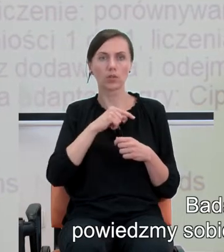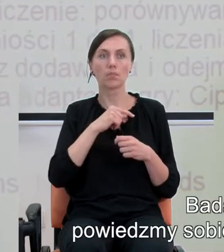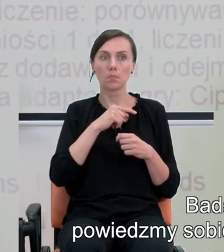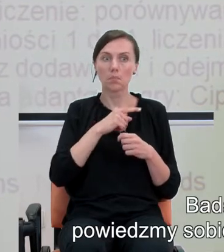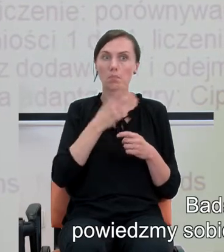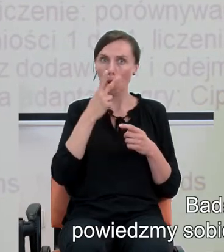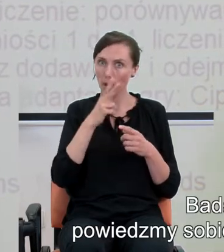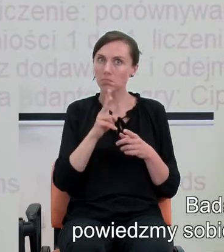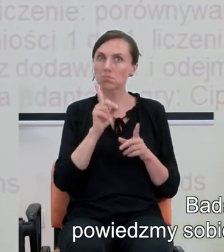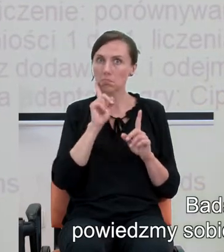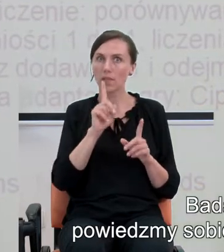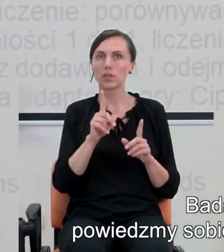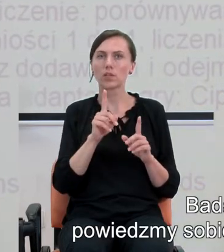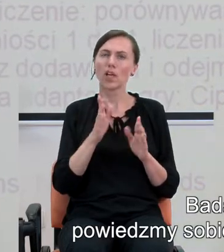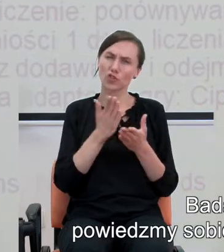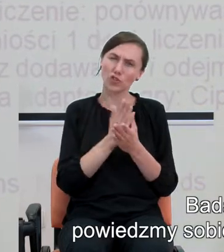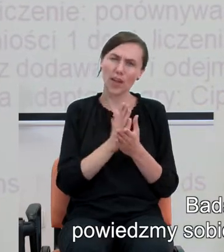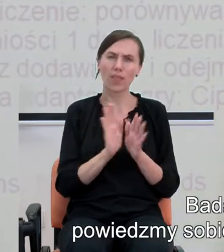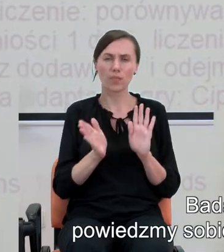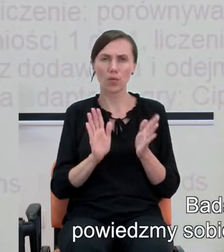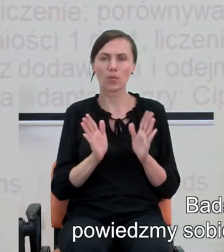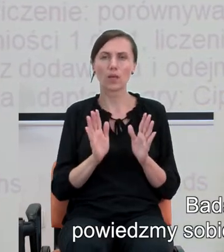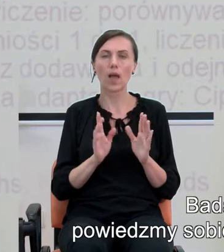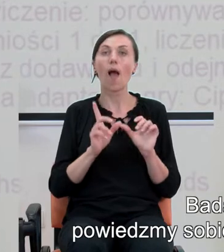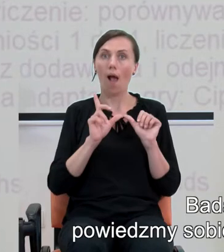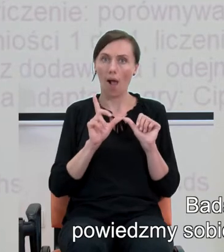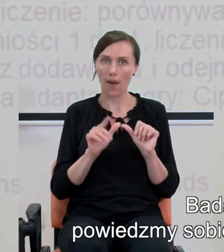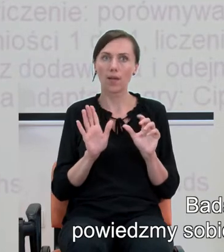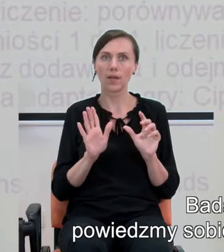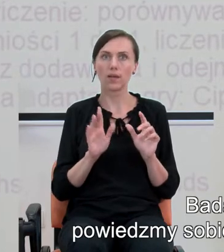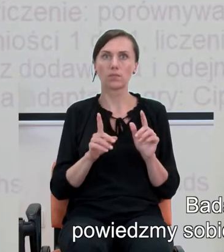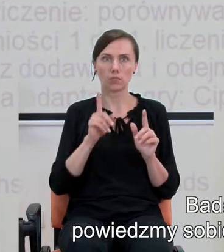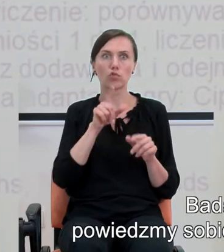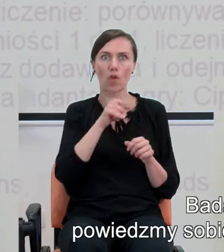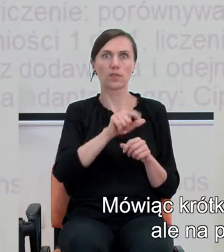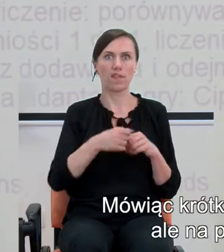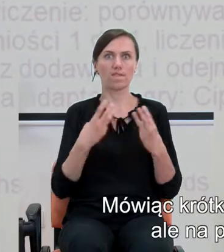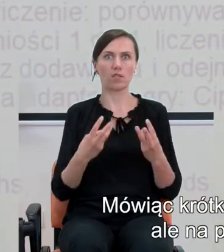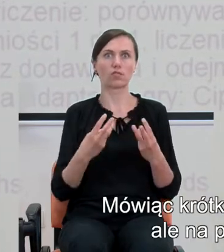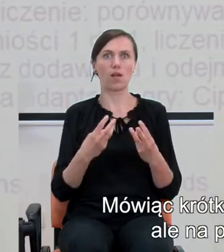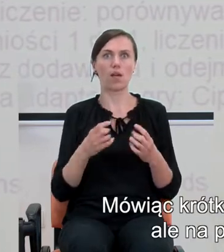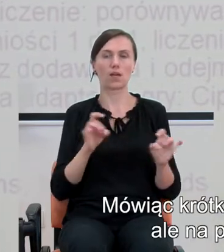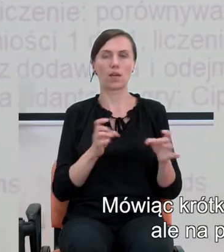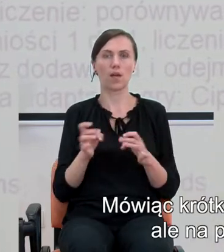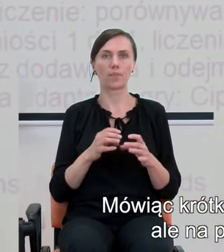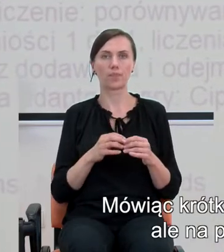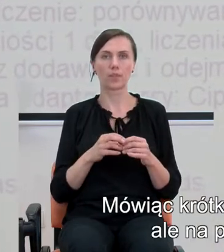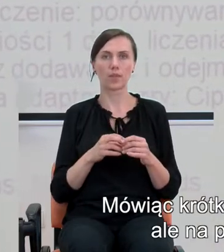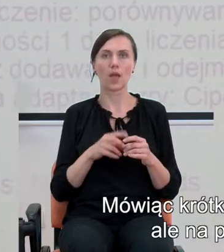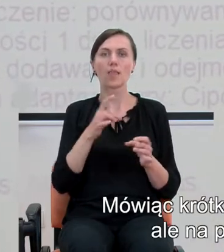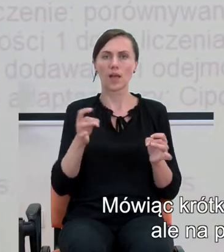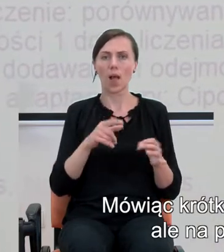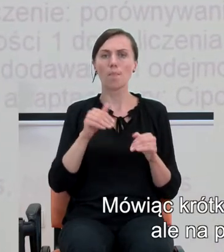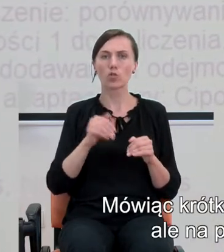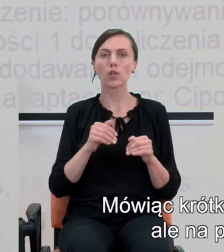pewną, powiedzmy sobie szczerze, umiarkowaną, ale jednak, no wagę tej gry. Mówiąc krótko, taką grą